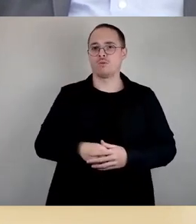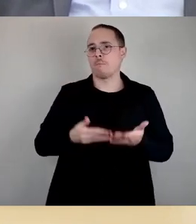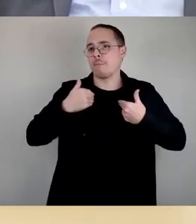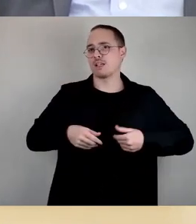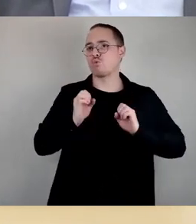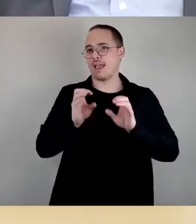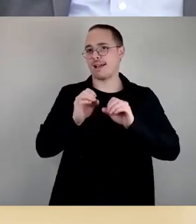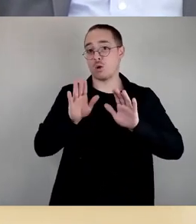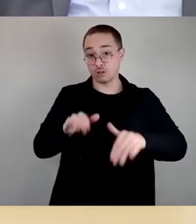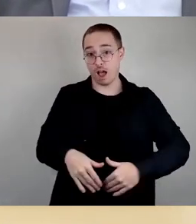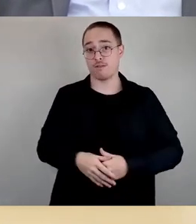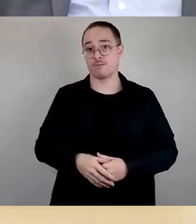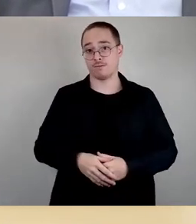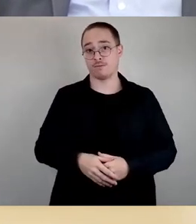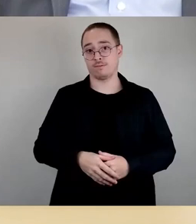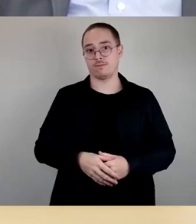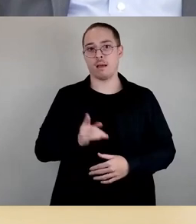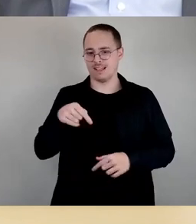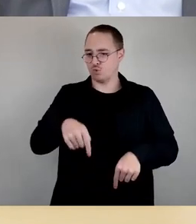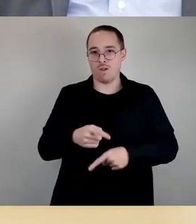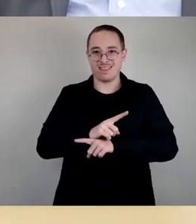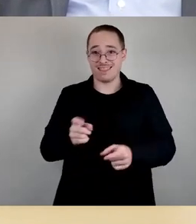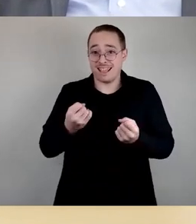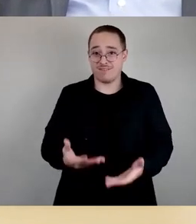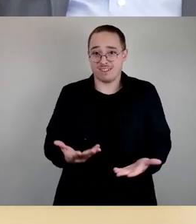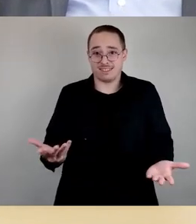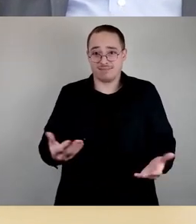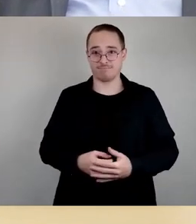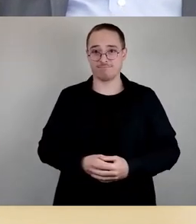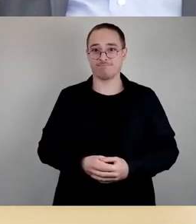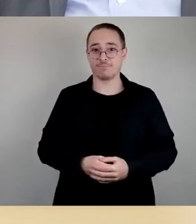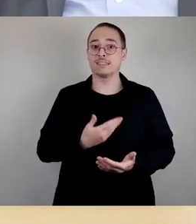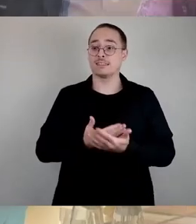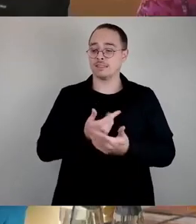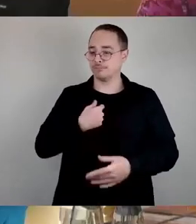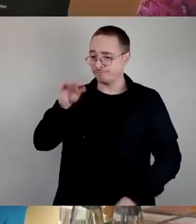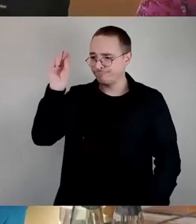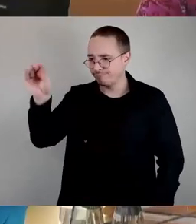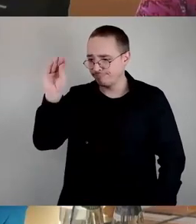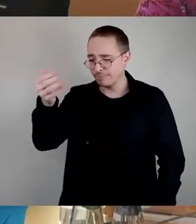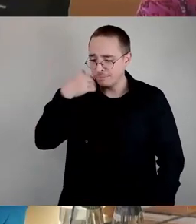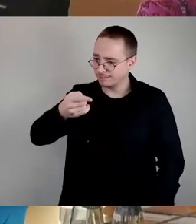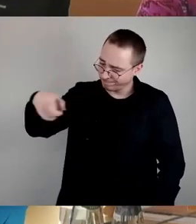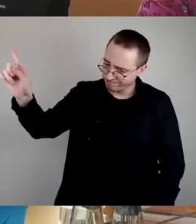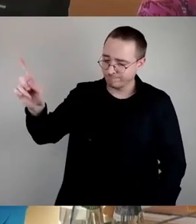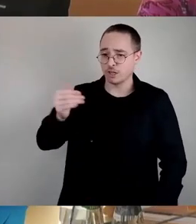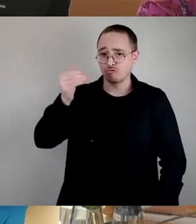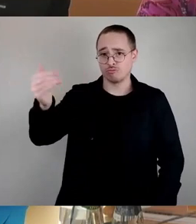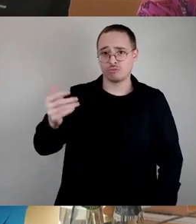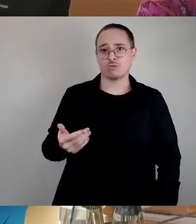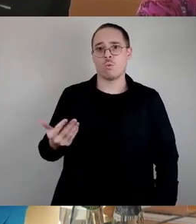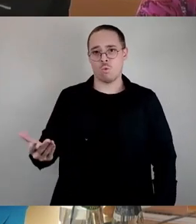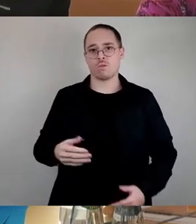abgeben. Das ist zulässig. Das war aber hier nicht der Fall gewesen. Darauf ist auch hingewiesen worden und insoweit war es berechtigt, dass hier